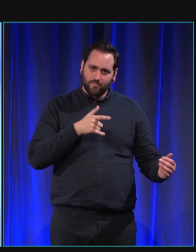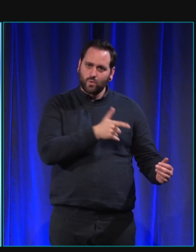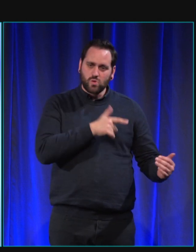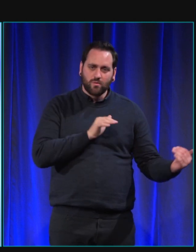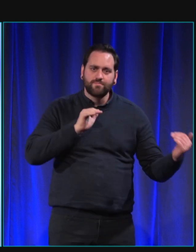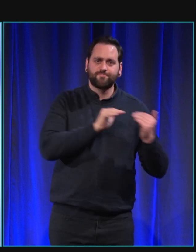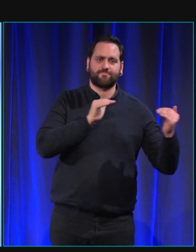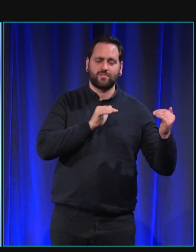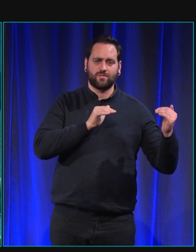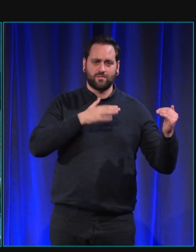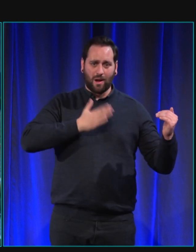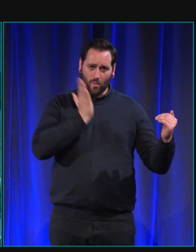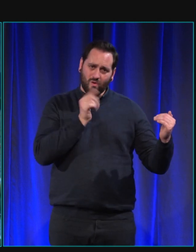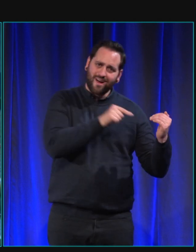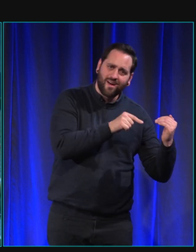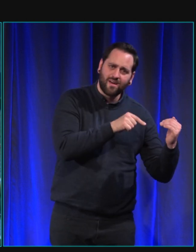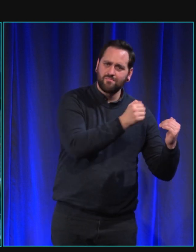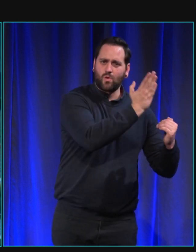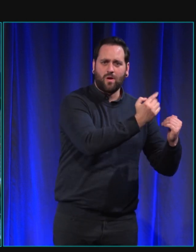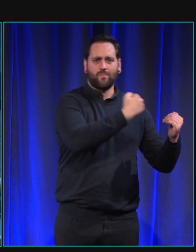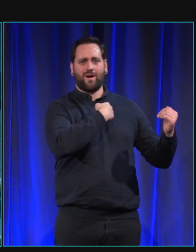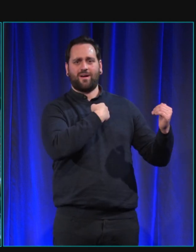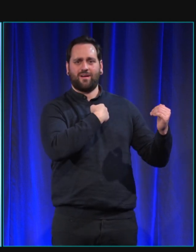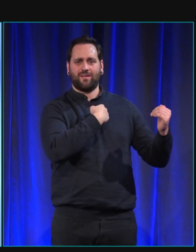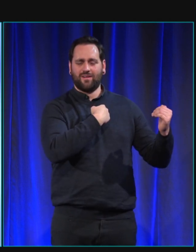et elle ne m'appartient pas moi peut-être je lui appartiens